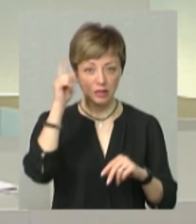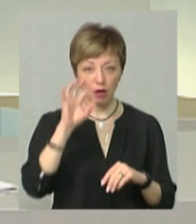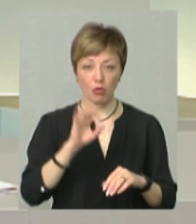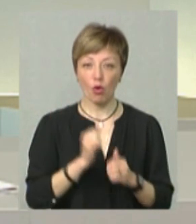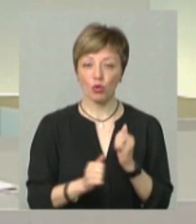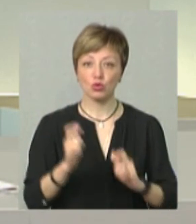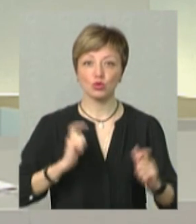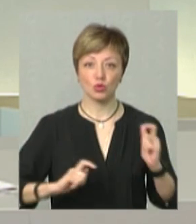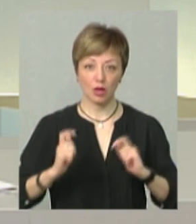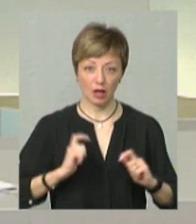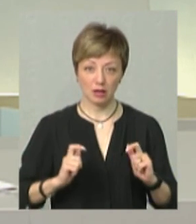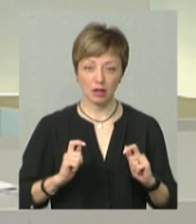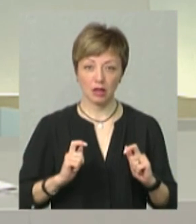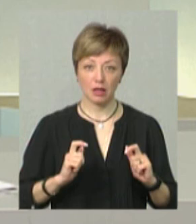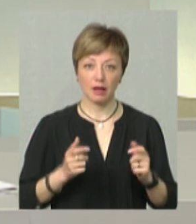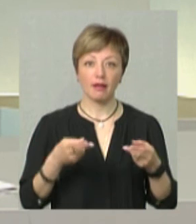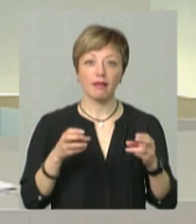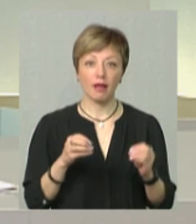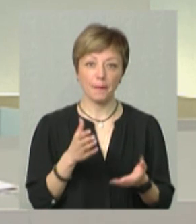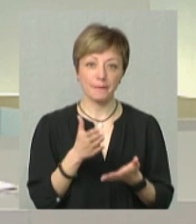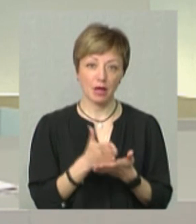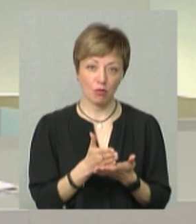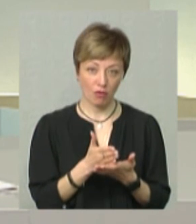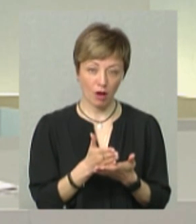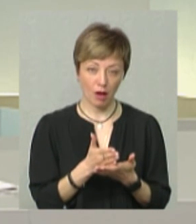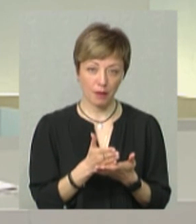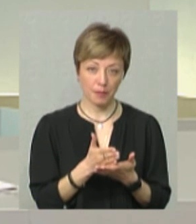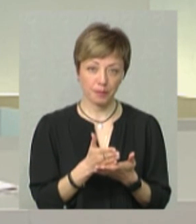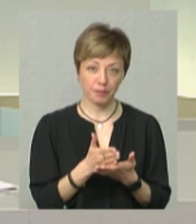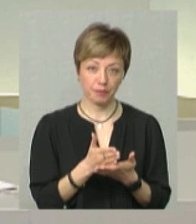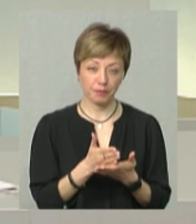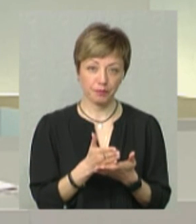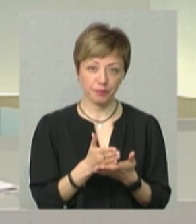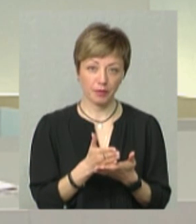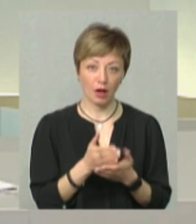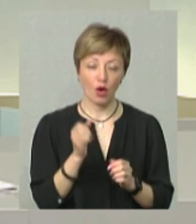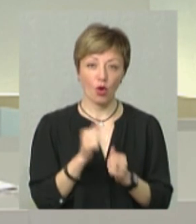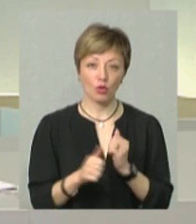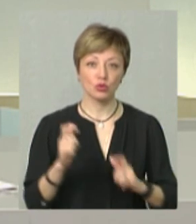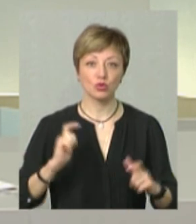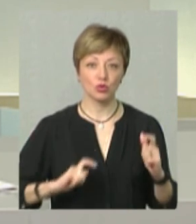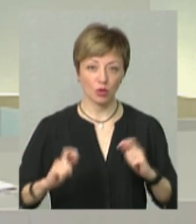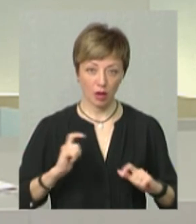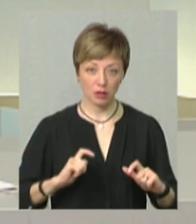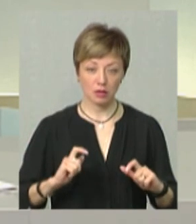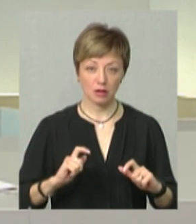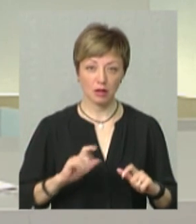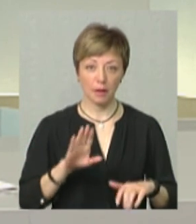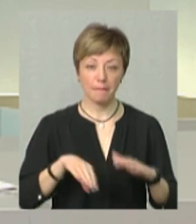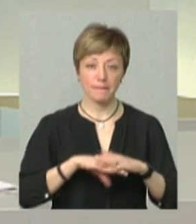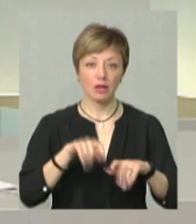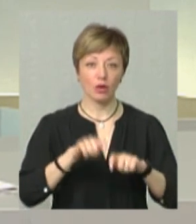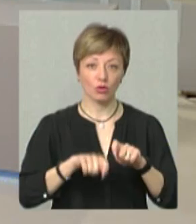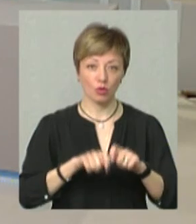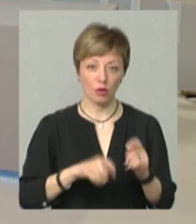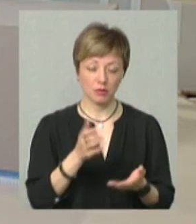кожного студента, де він перебуває. І у нас кожен студент під контролем